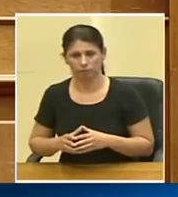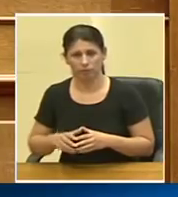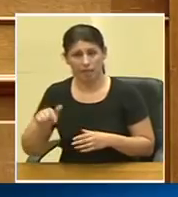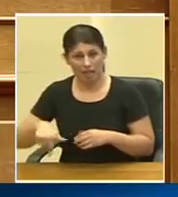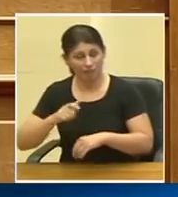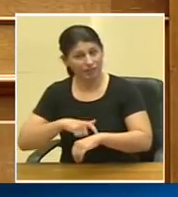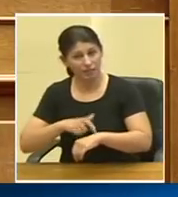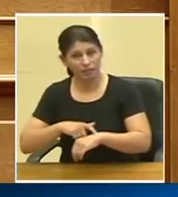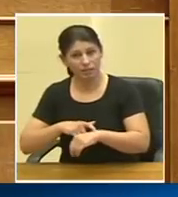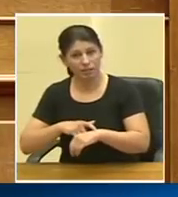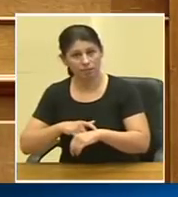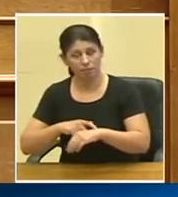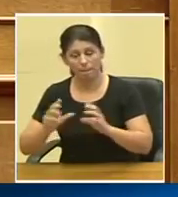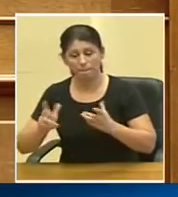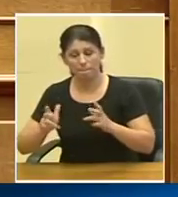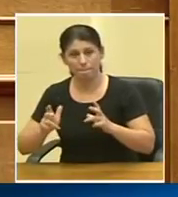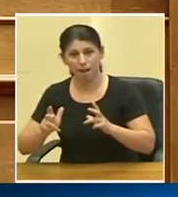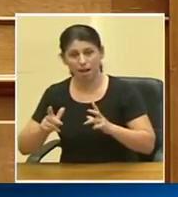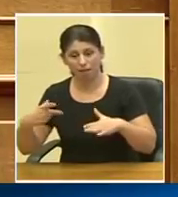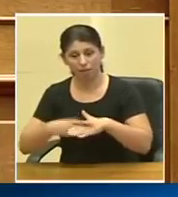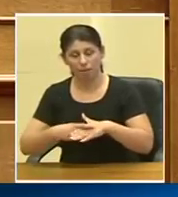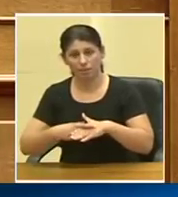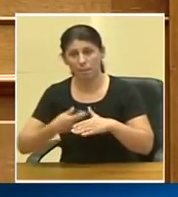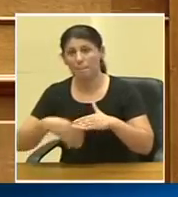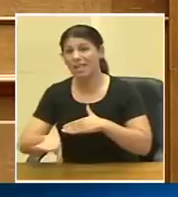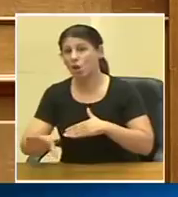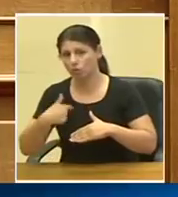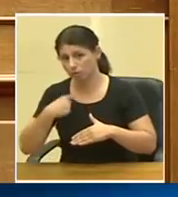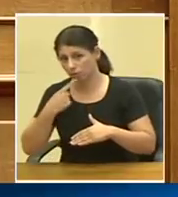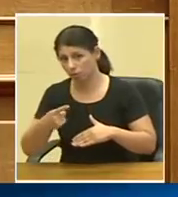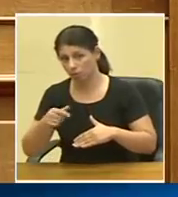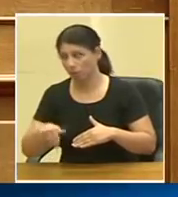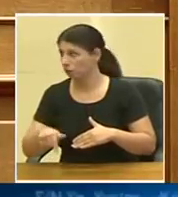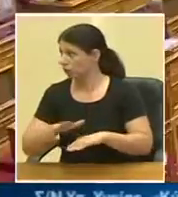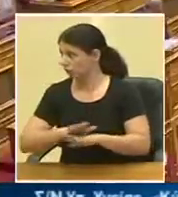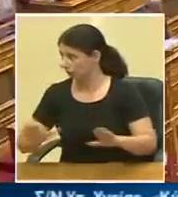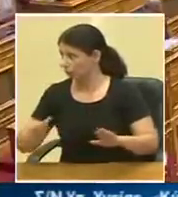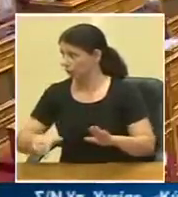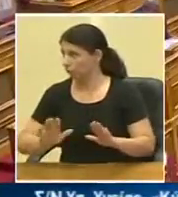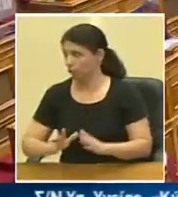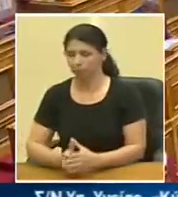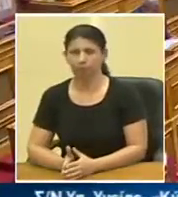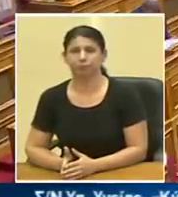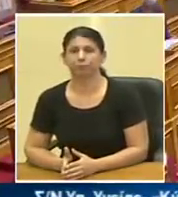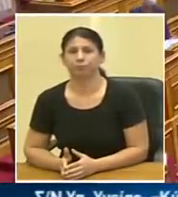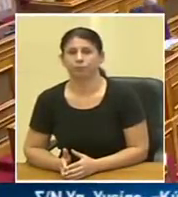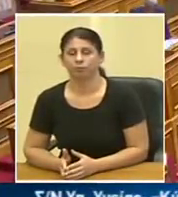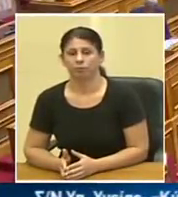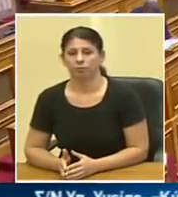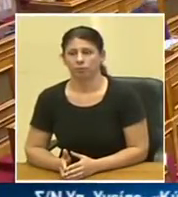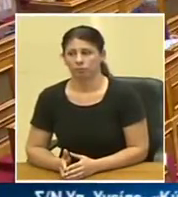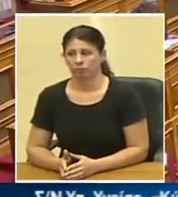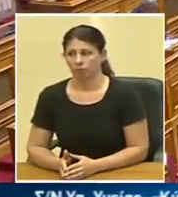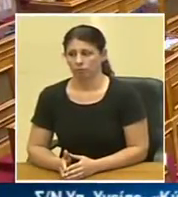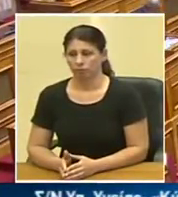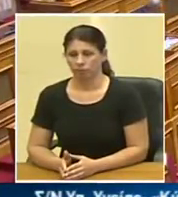η μπάλα είναι στην τράπεζα πυραιώς πρέπει να το πω αυτό το πράγμα και να κλείσουμε με αυτό σχεδόν είναι και κάτι άλλο που θέλω